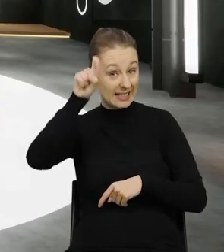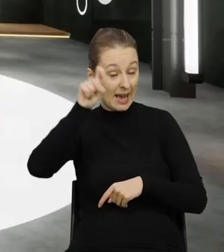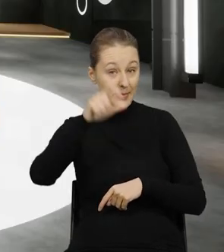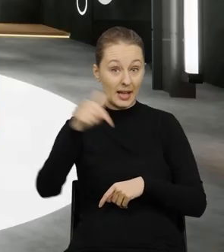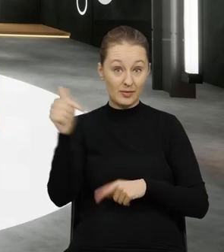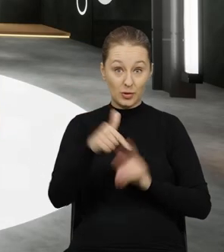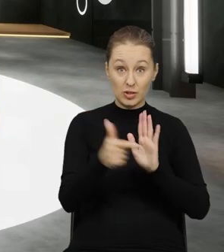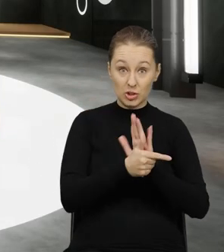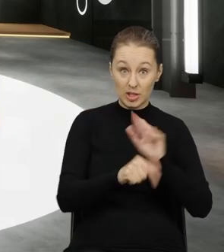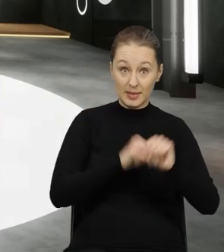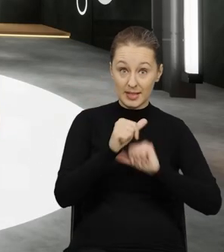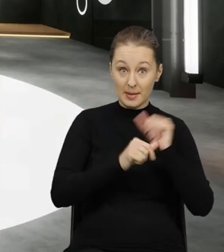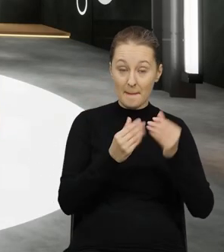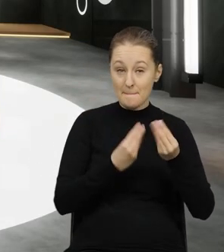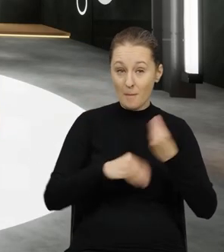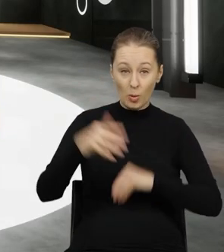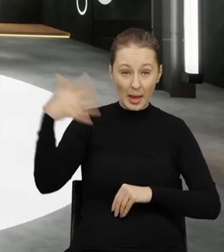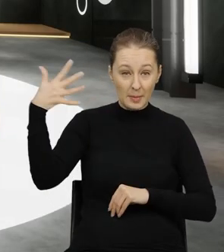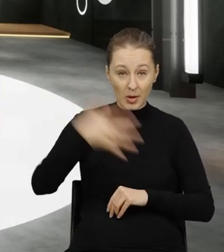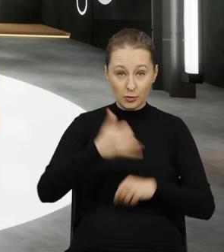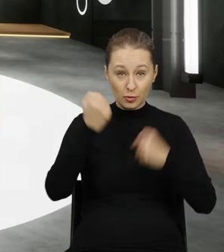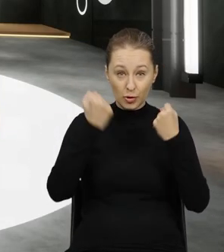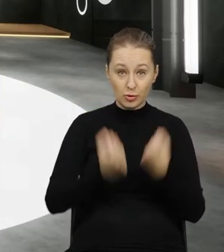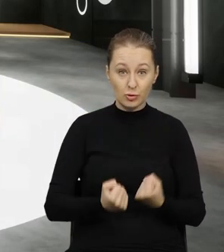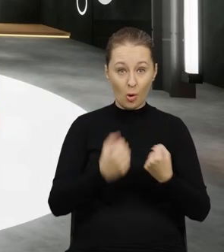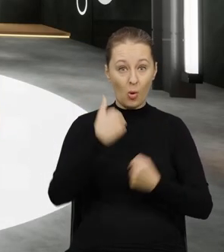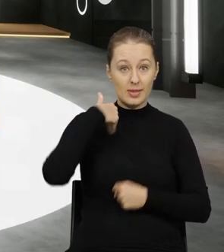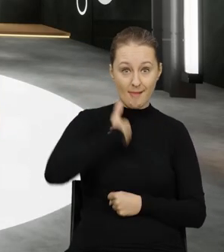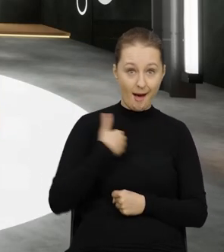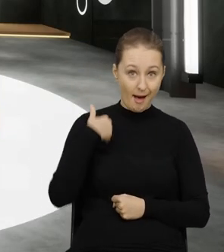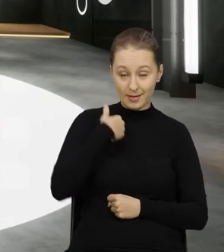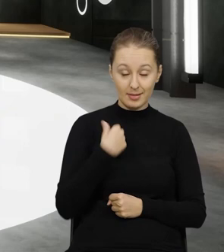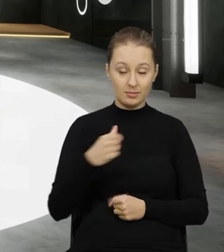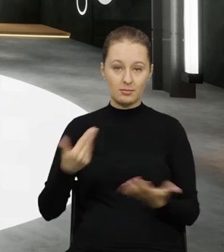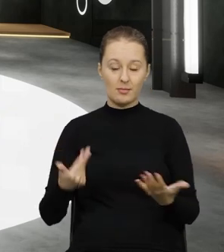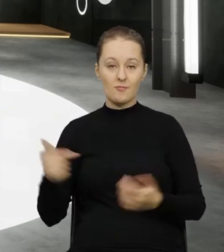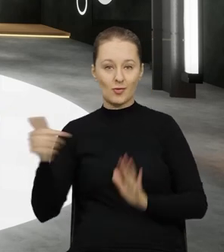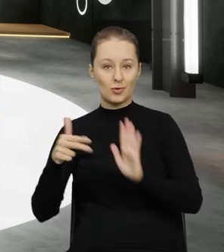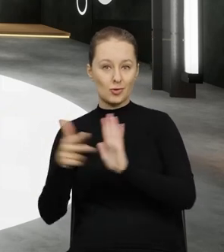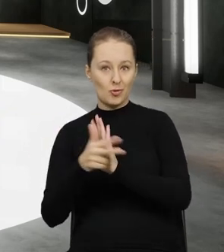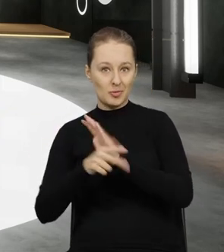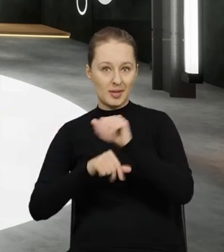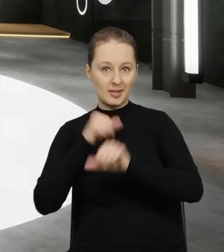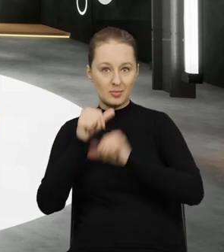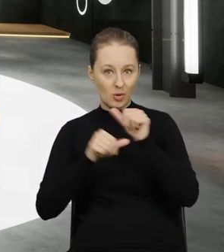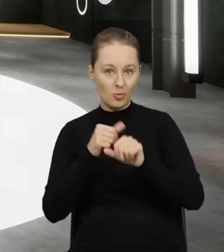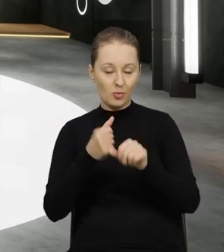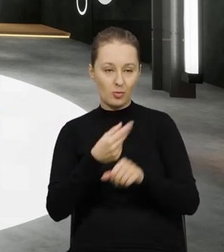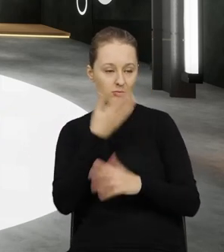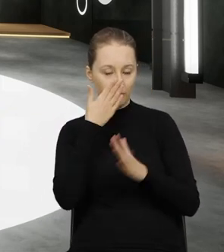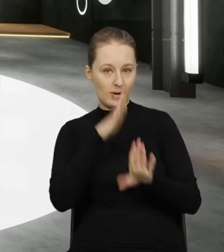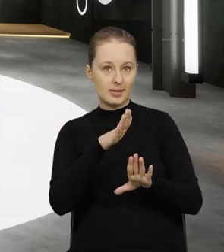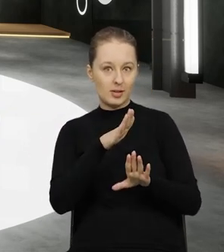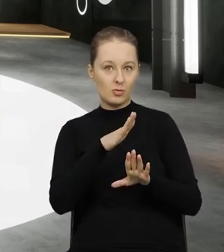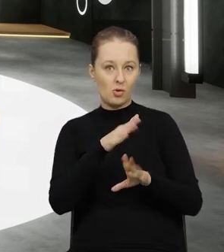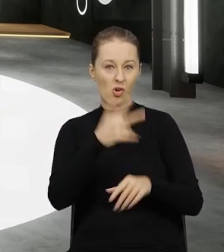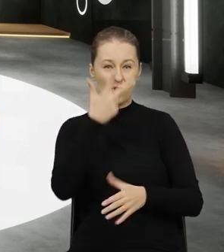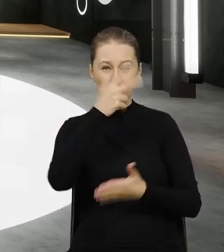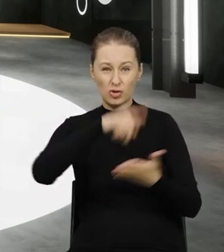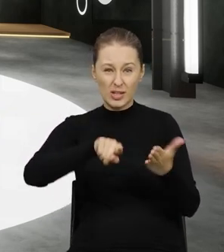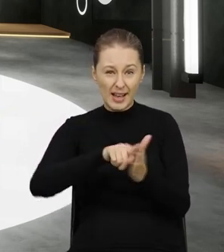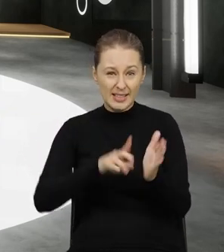w 2017 roku mieliśmy ponad 5 tysięcy ton odpadów z Wielkiej Brytanii, to tak w 2018 roku no ujawniono